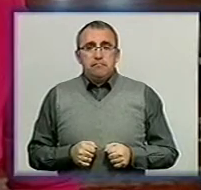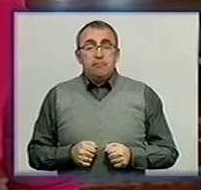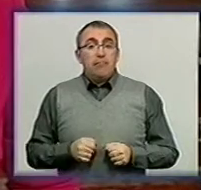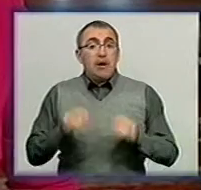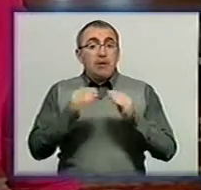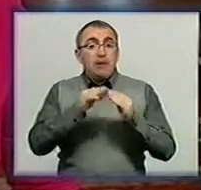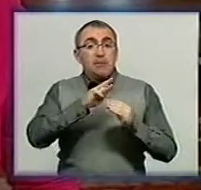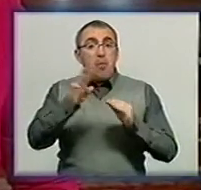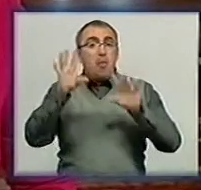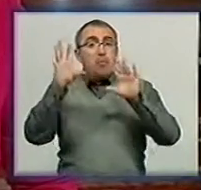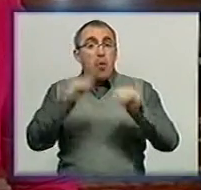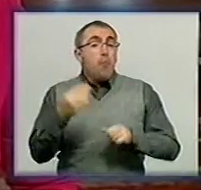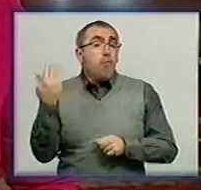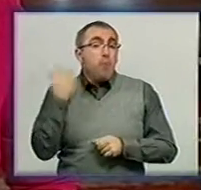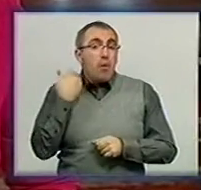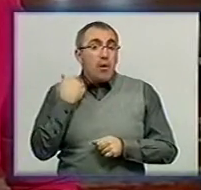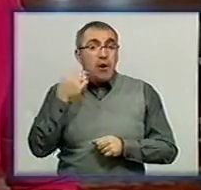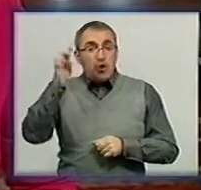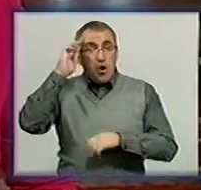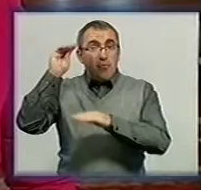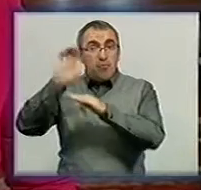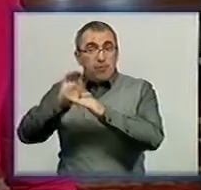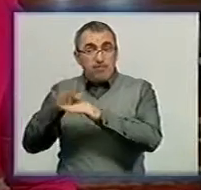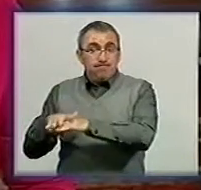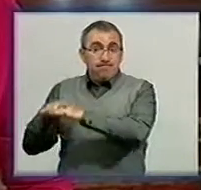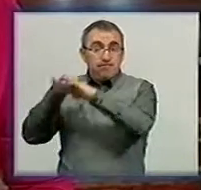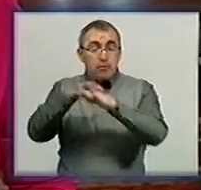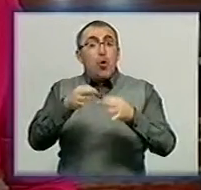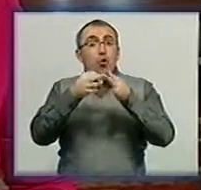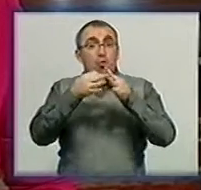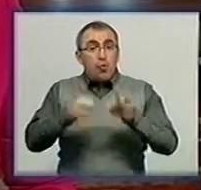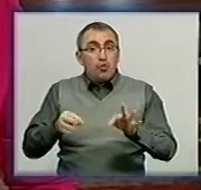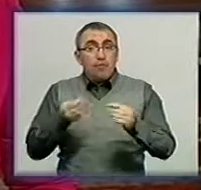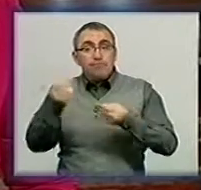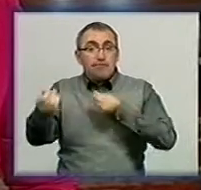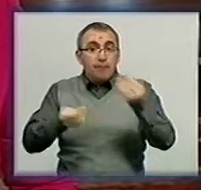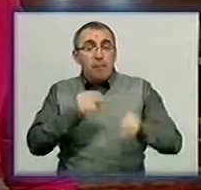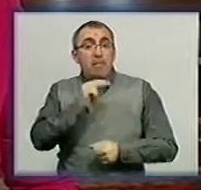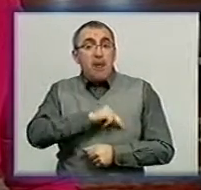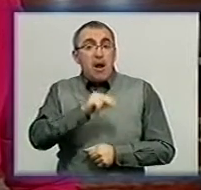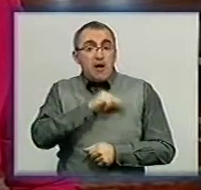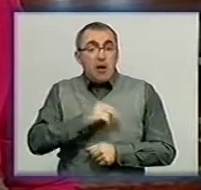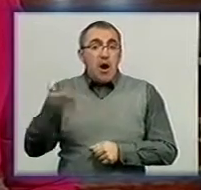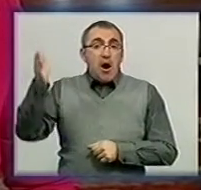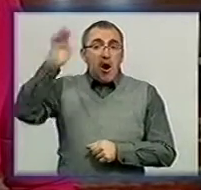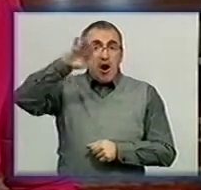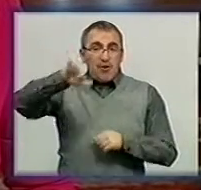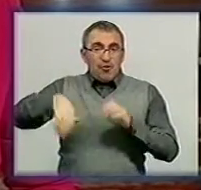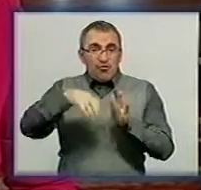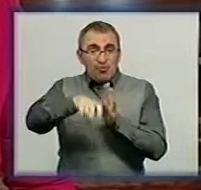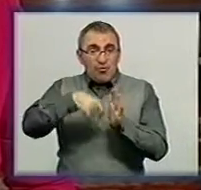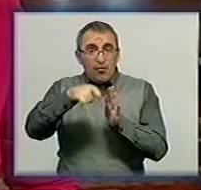10 мільйонів на погашення боргів. З держбюджету надійшли кошти, які дозволять розрахуватися з працівниками гірничо-збагачувального